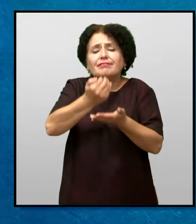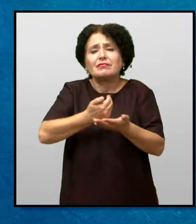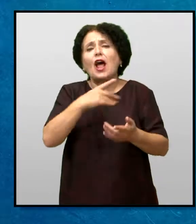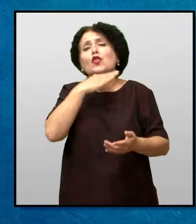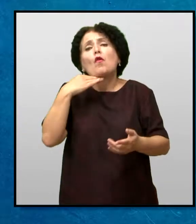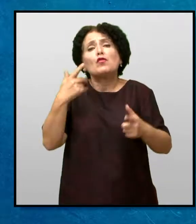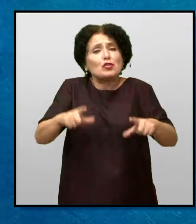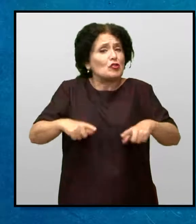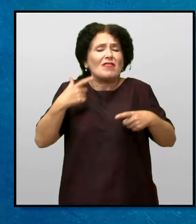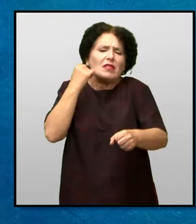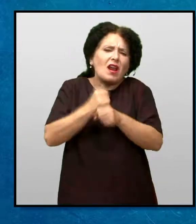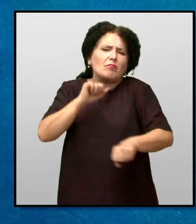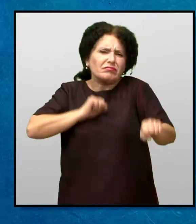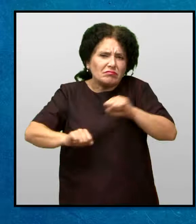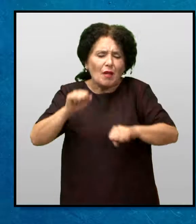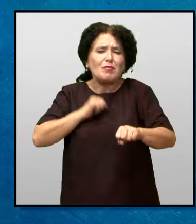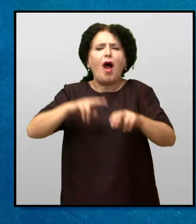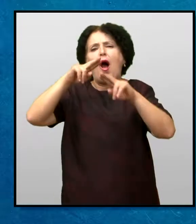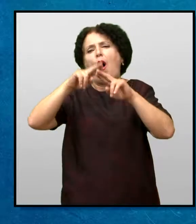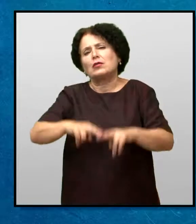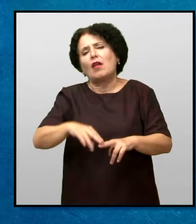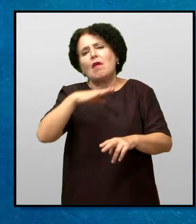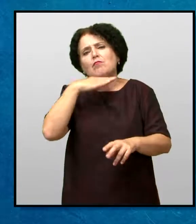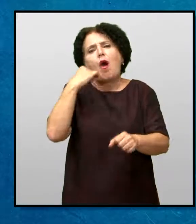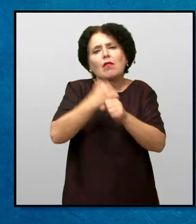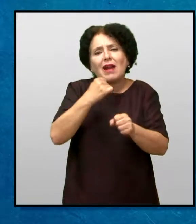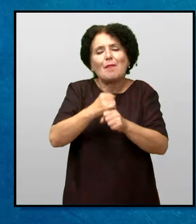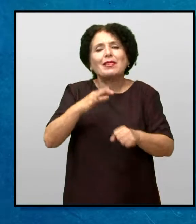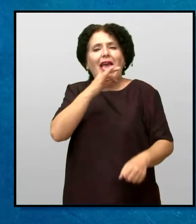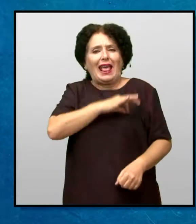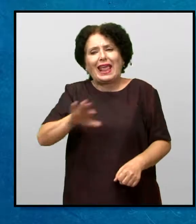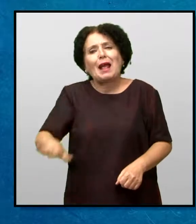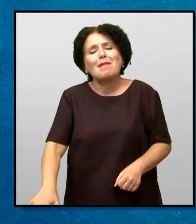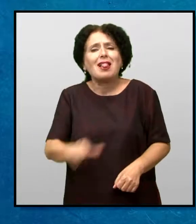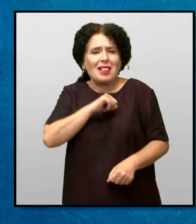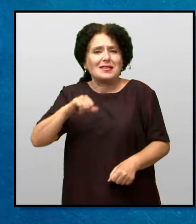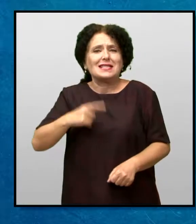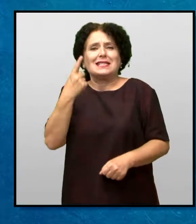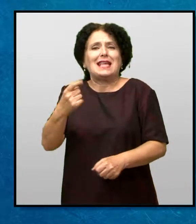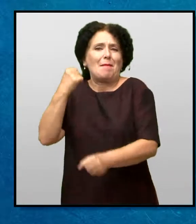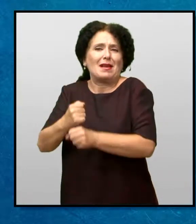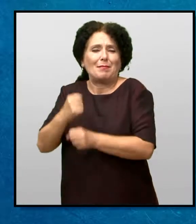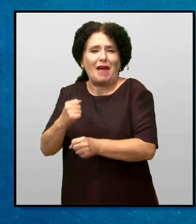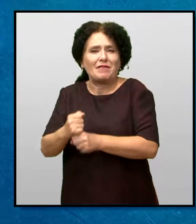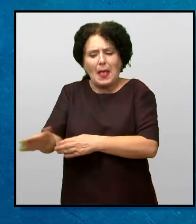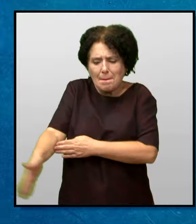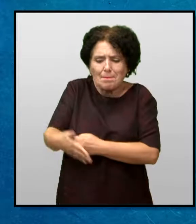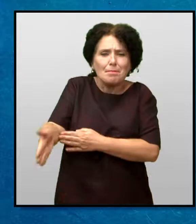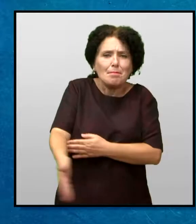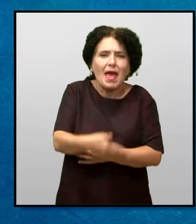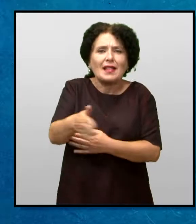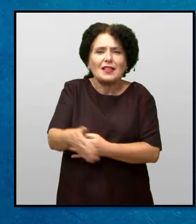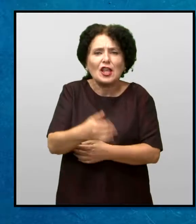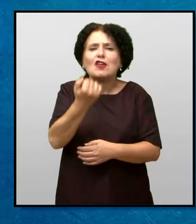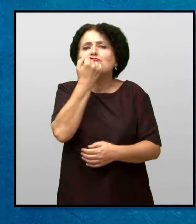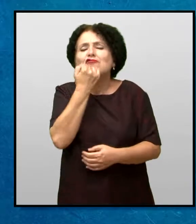пари за живејање Затоа остануваа многу работи што мери мураше сама да ги заврши Таа ја метеше и